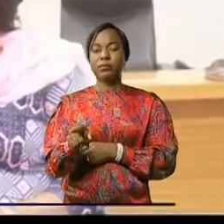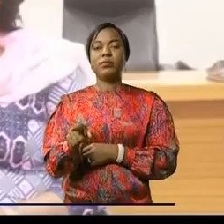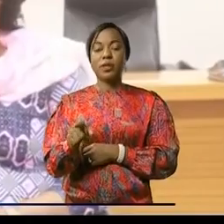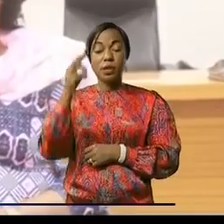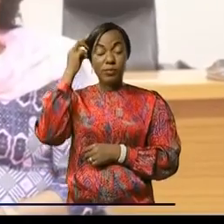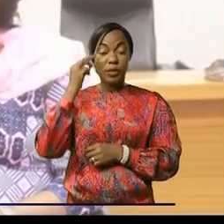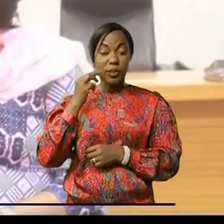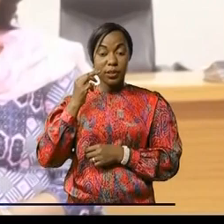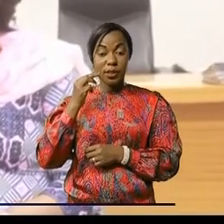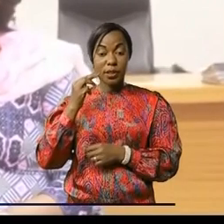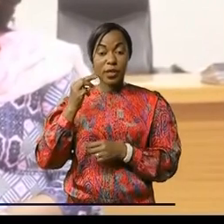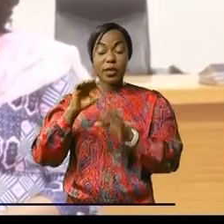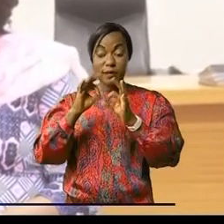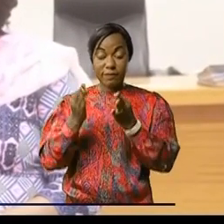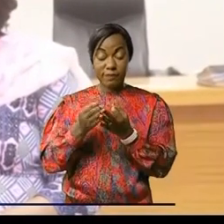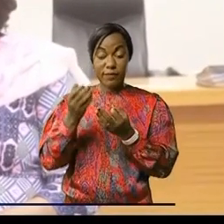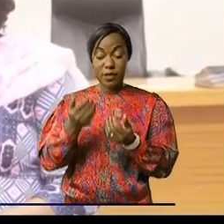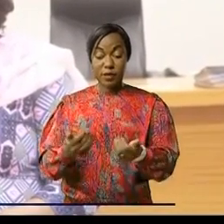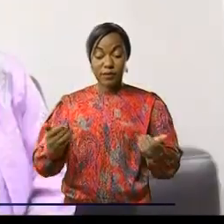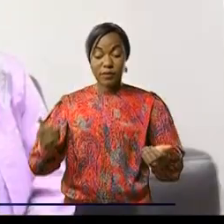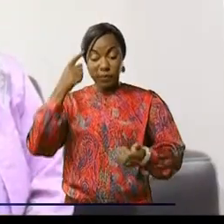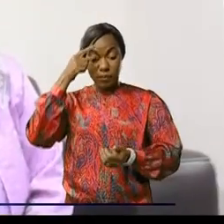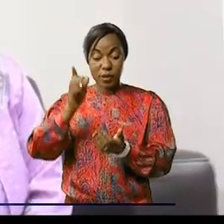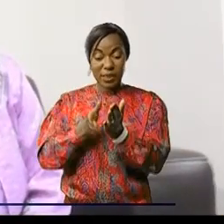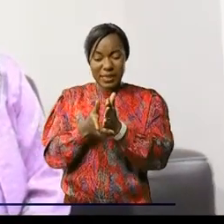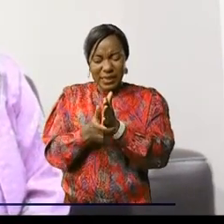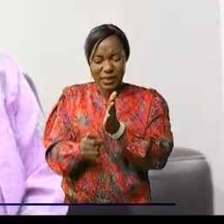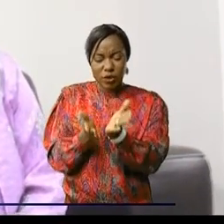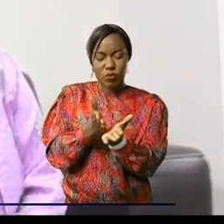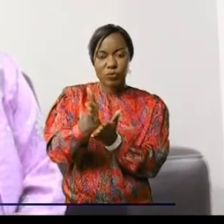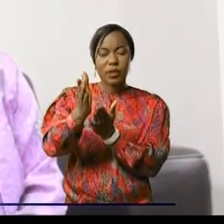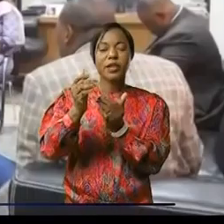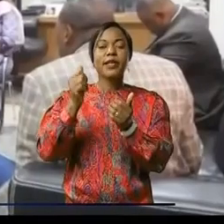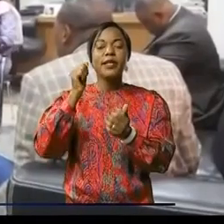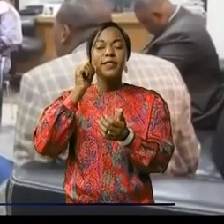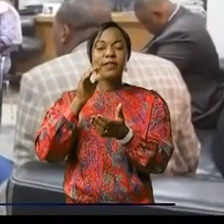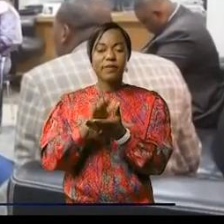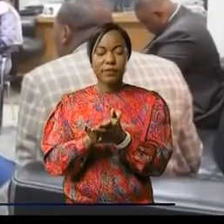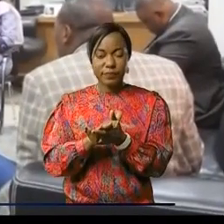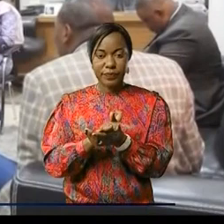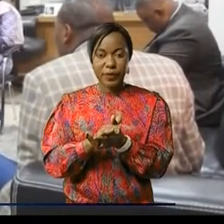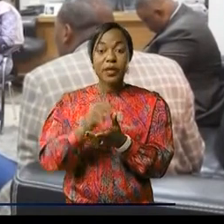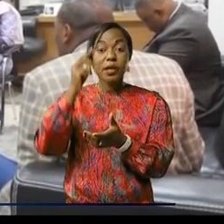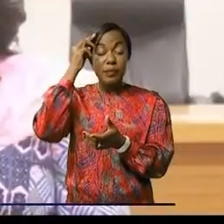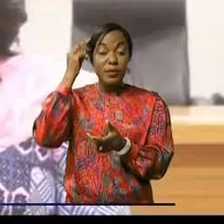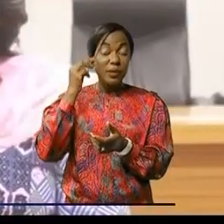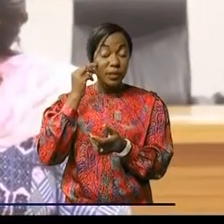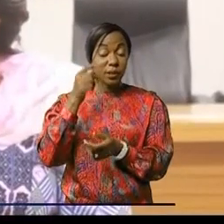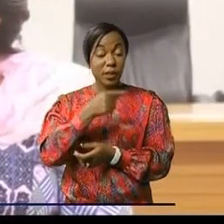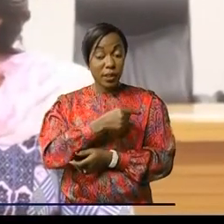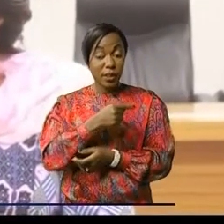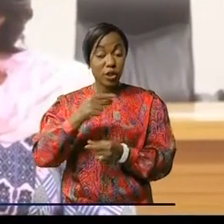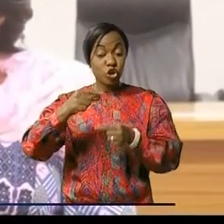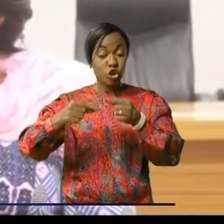et enfant, en sa qualité de membre de la Commission des droits des femmes et de l'égalité du genre. La ministre du genre, famille et enfant, Gisèle Ndea